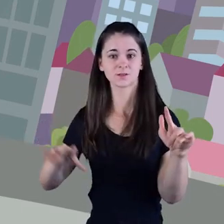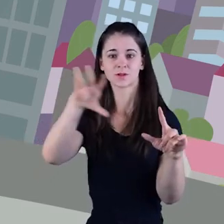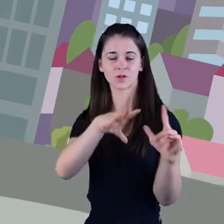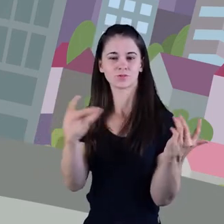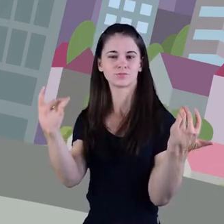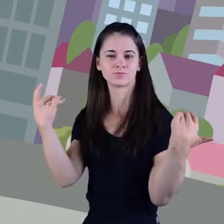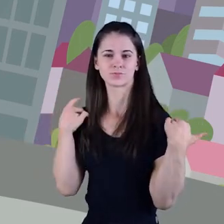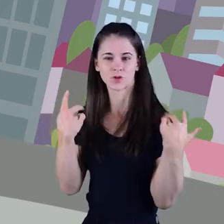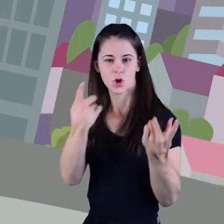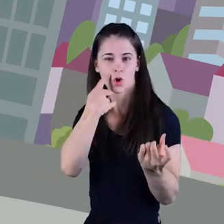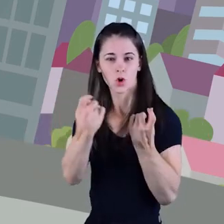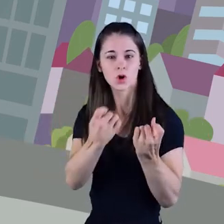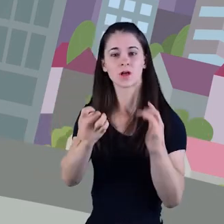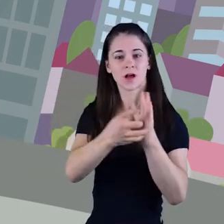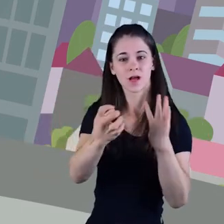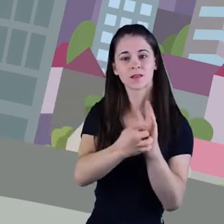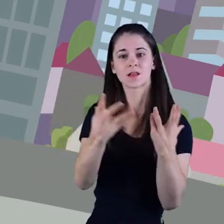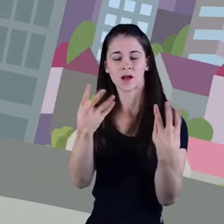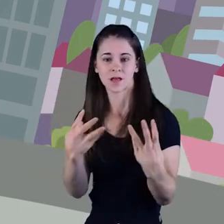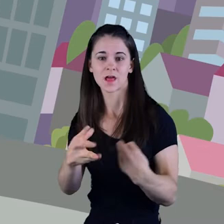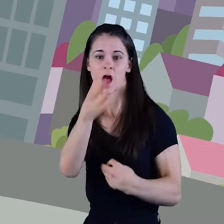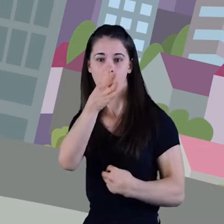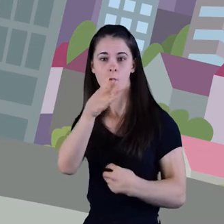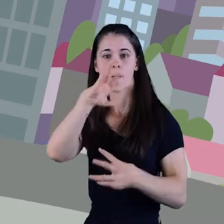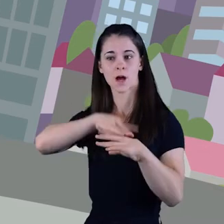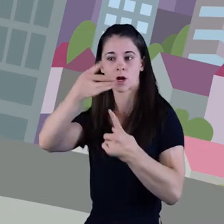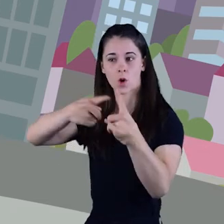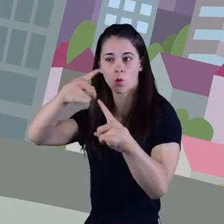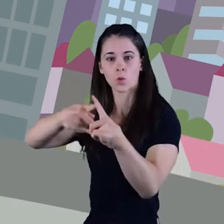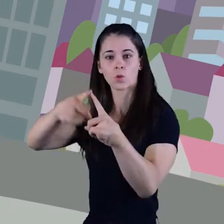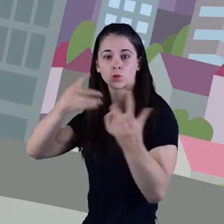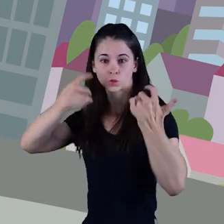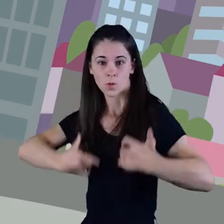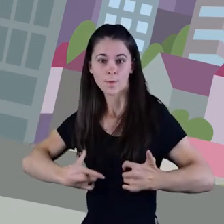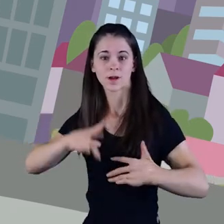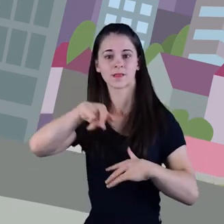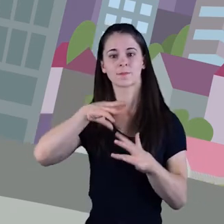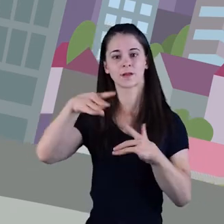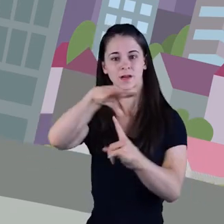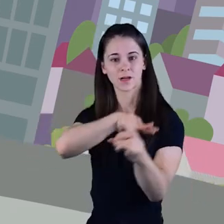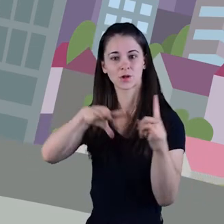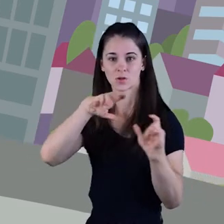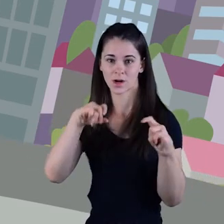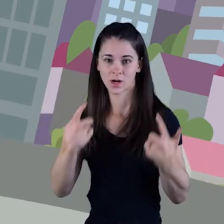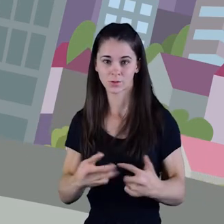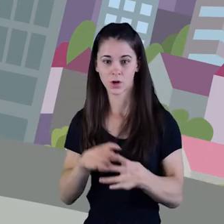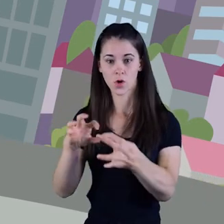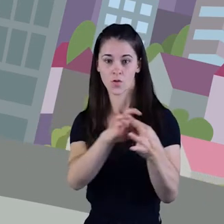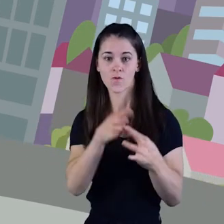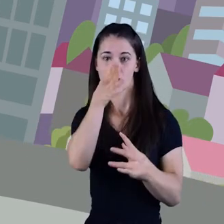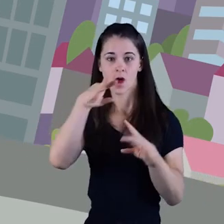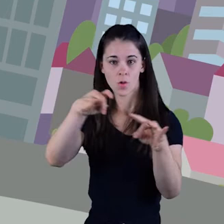que s'encarrega de velar per la quantitat i qualitat de l'aigua tant per a ús humà com per a l'entorn natural. En la